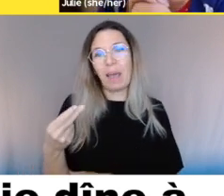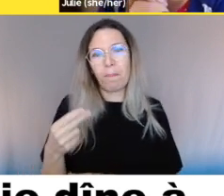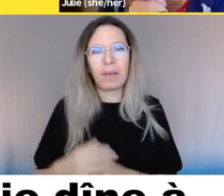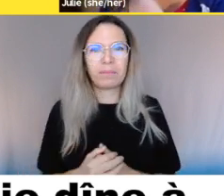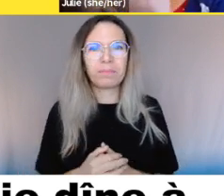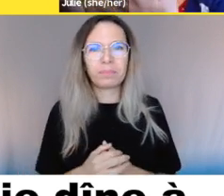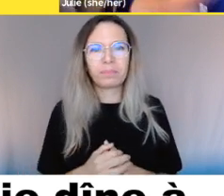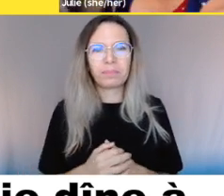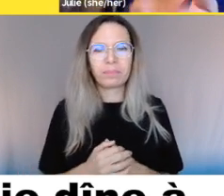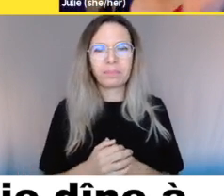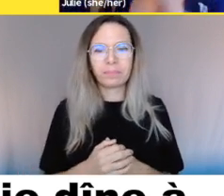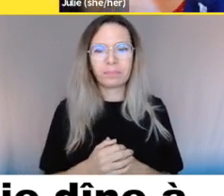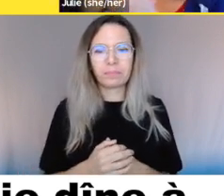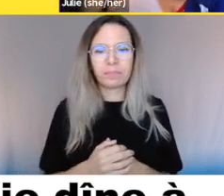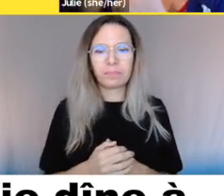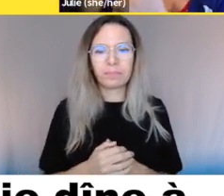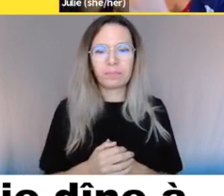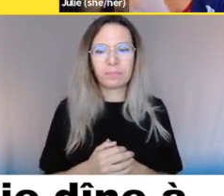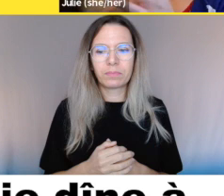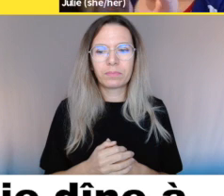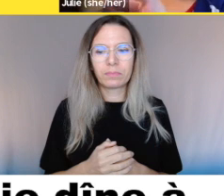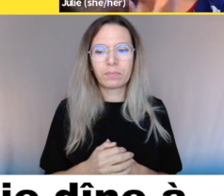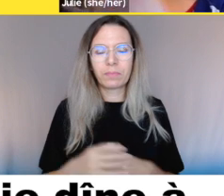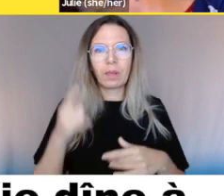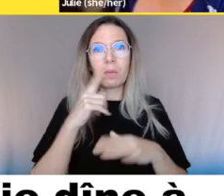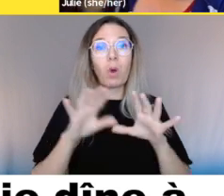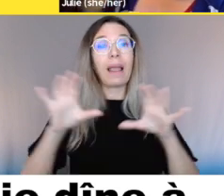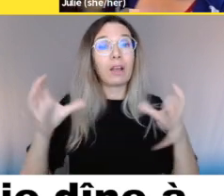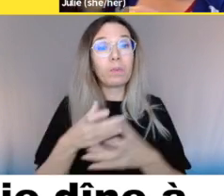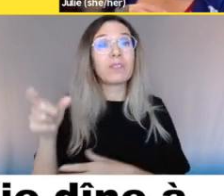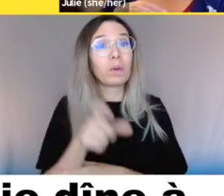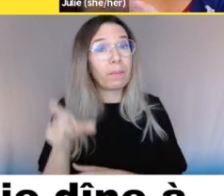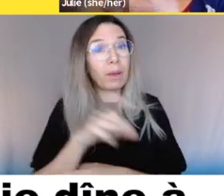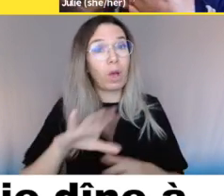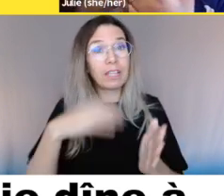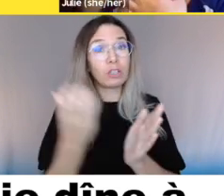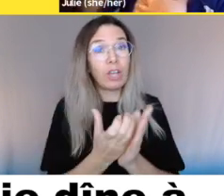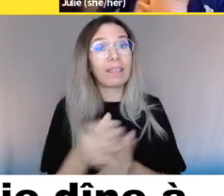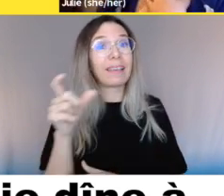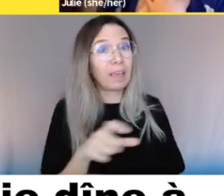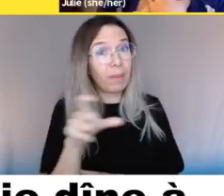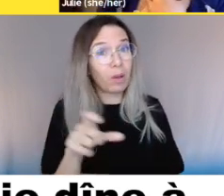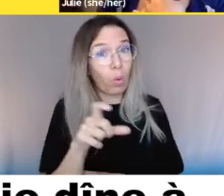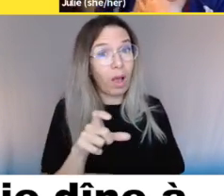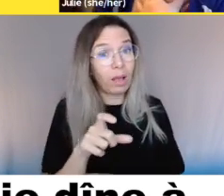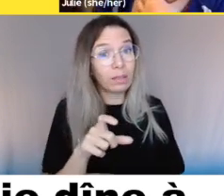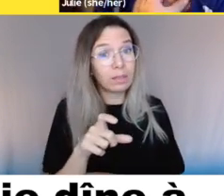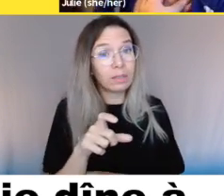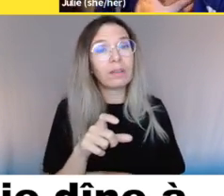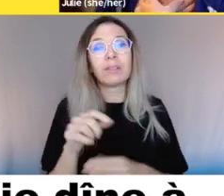pourriez-vous me les donner, j'en ai besoin de deux de charge. Là, c'est vraiment pour, à mon avis,